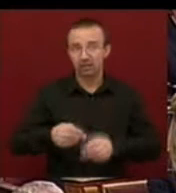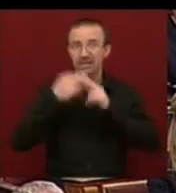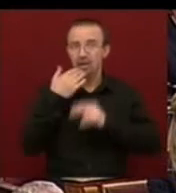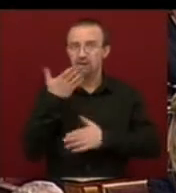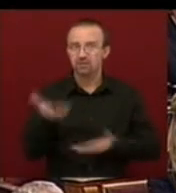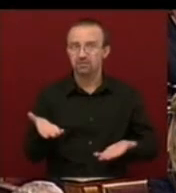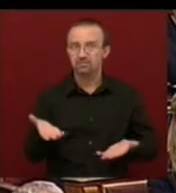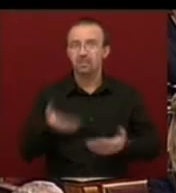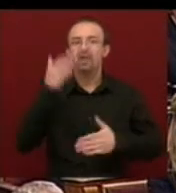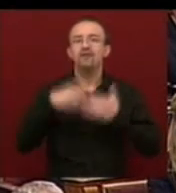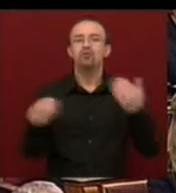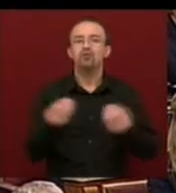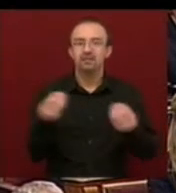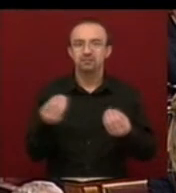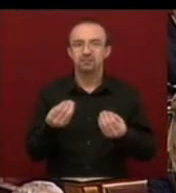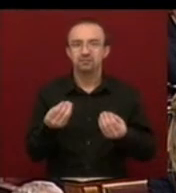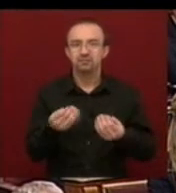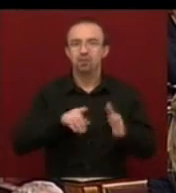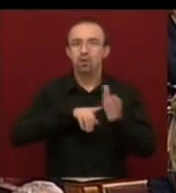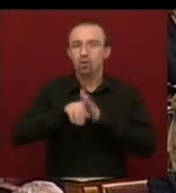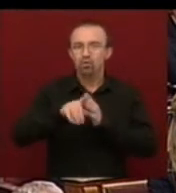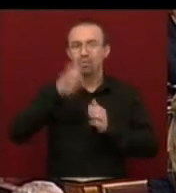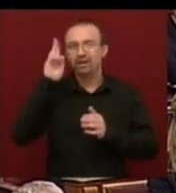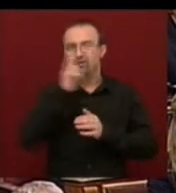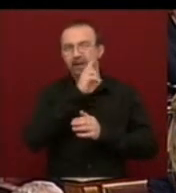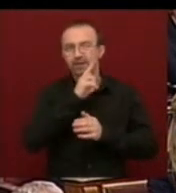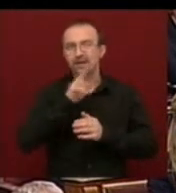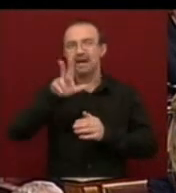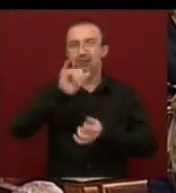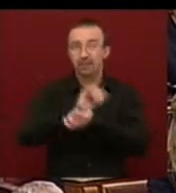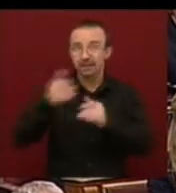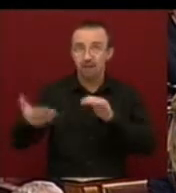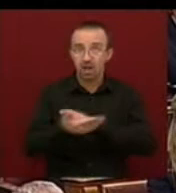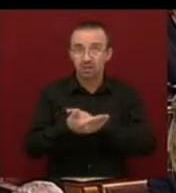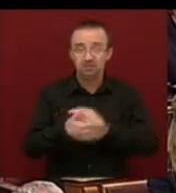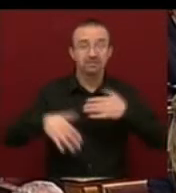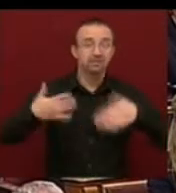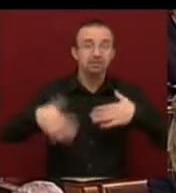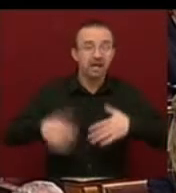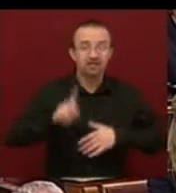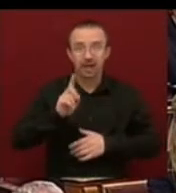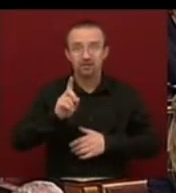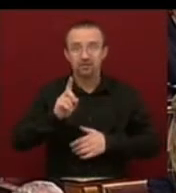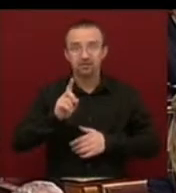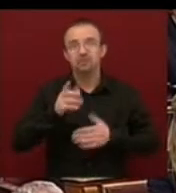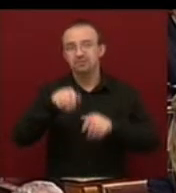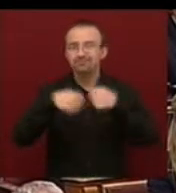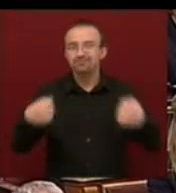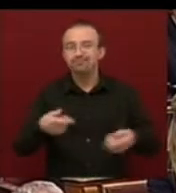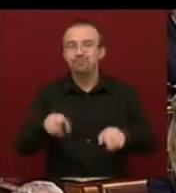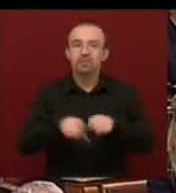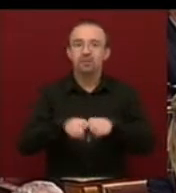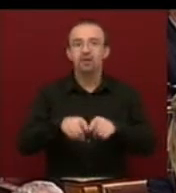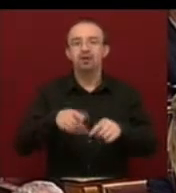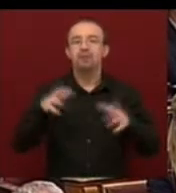akartak. Végül, ugye, október és novemberben három hét alatt sietve tető alá hoztak egy